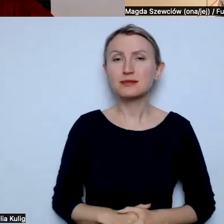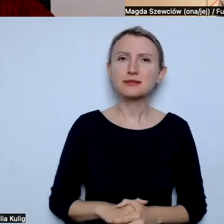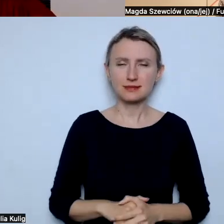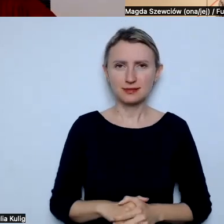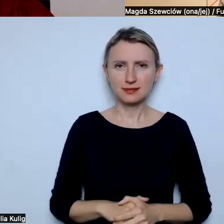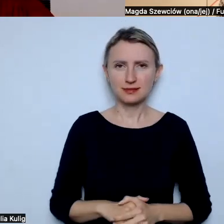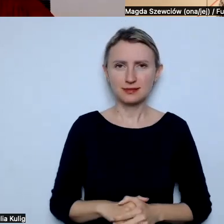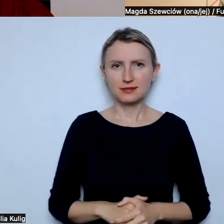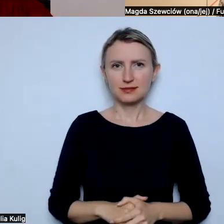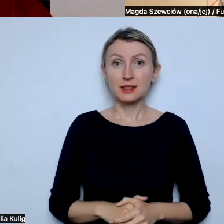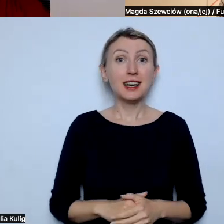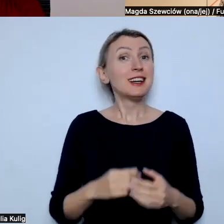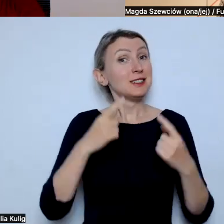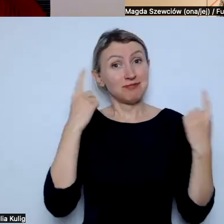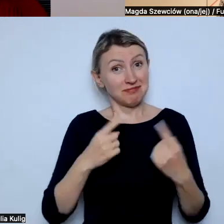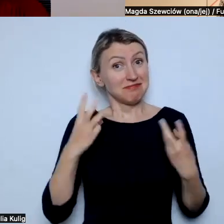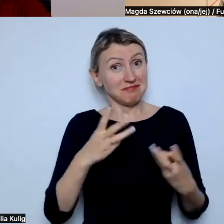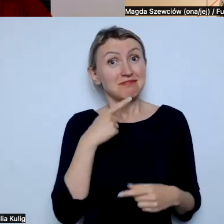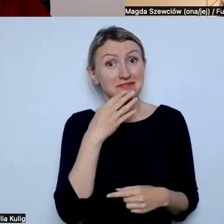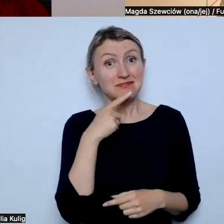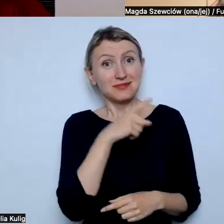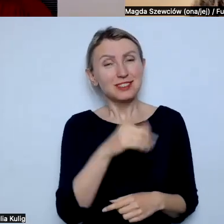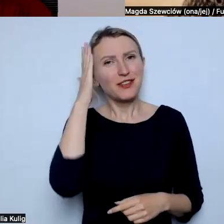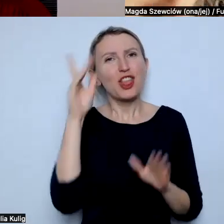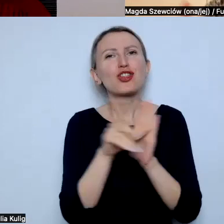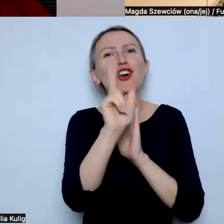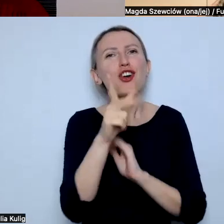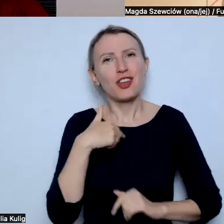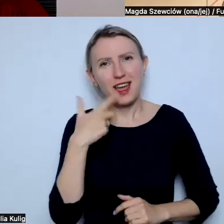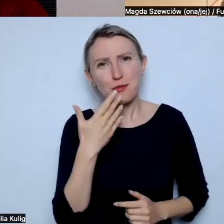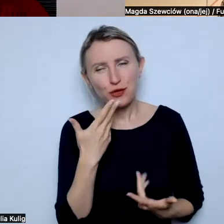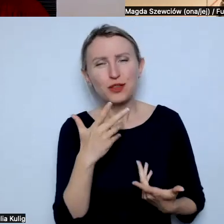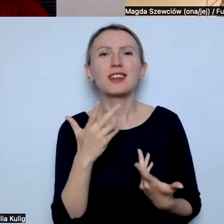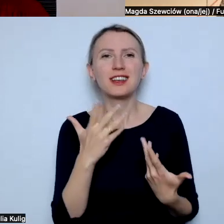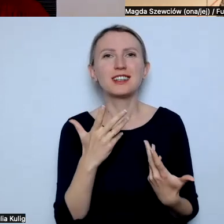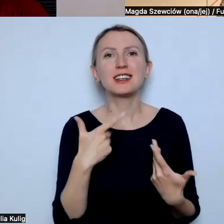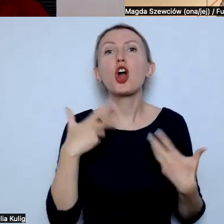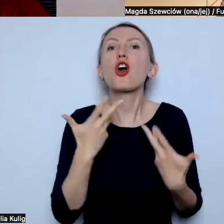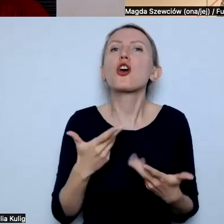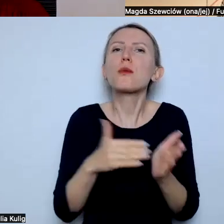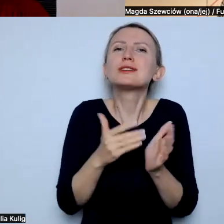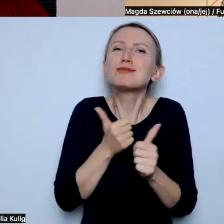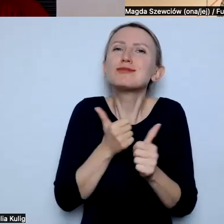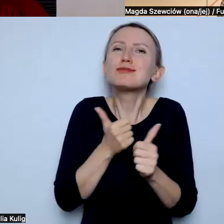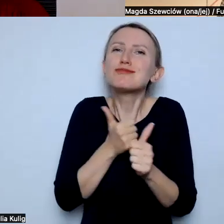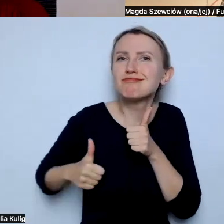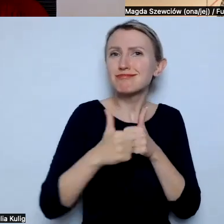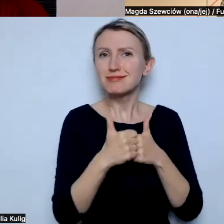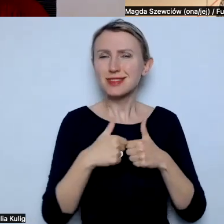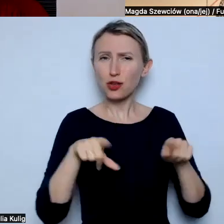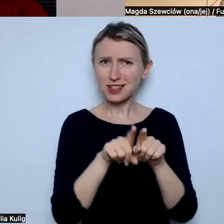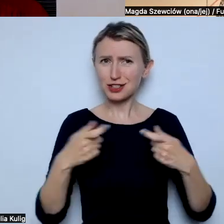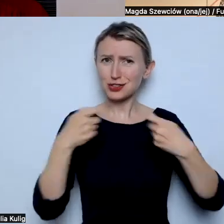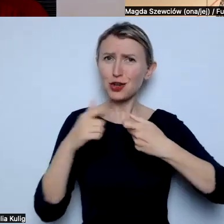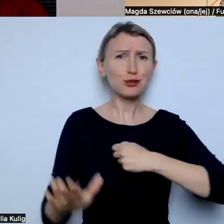Tak, no to jest super istotne, żeby po prostu widzieć, do kogo mówię i kogo chce koło siebie mieć. Myślę, że to też jest po prostu o sojusznictwie, to znaczy,